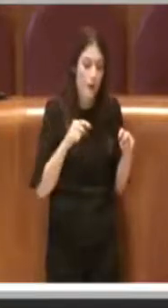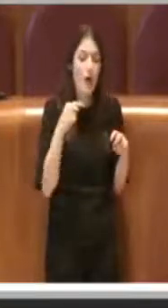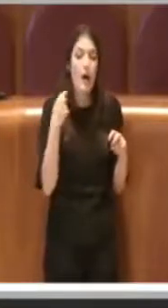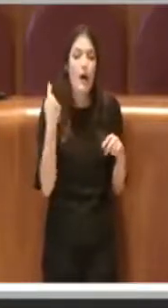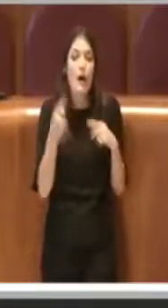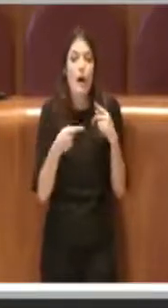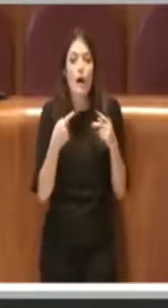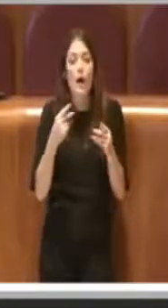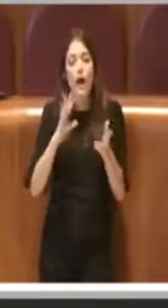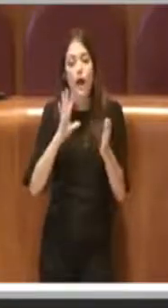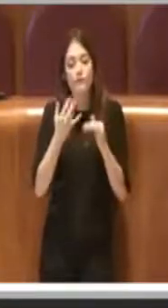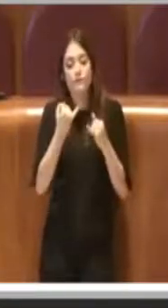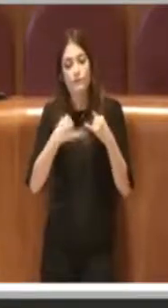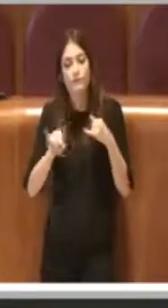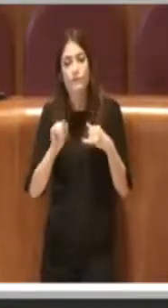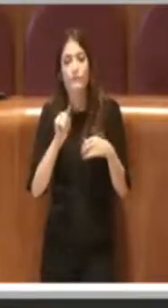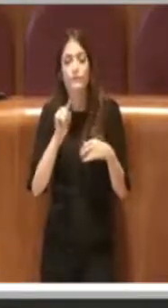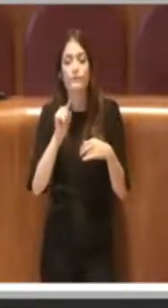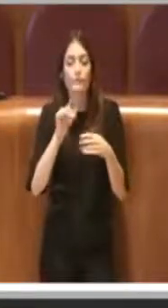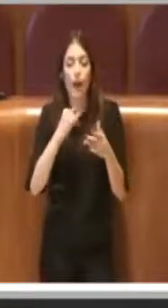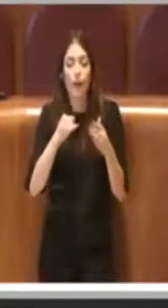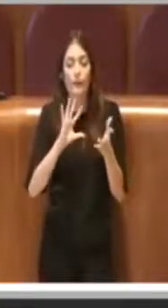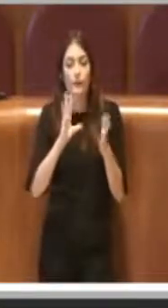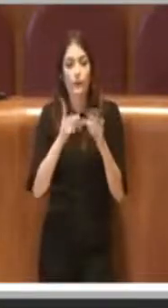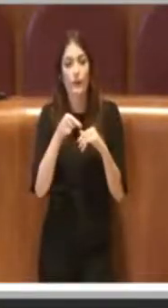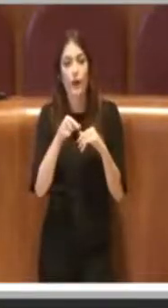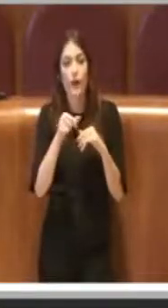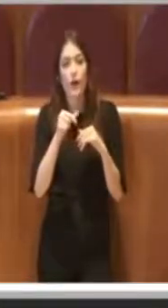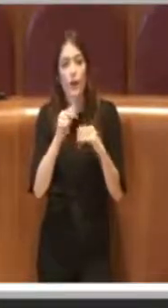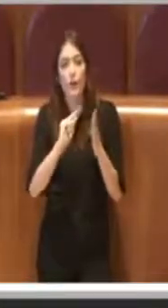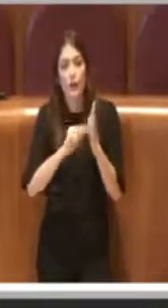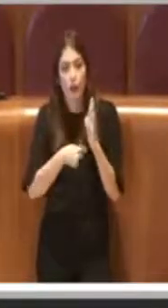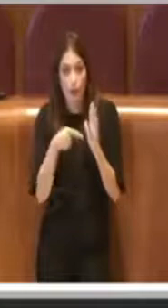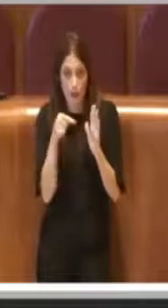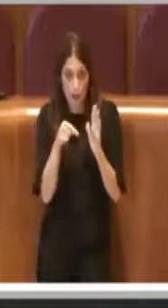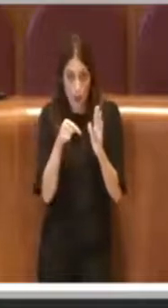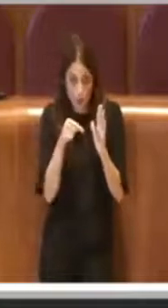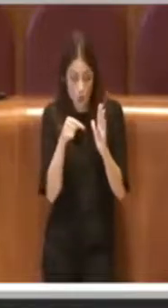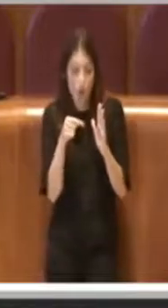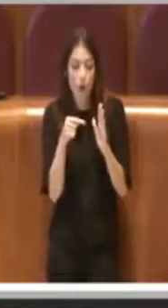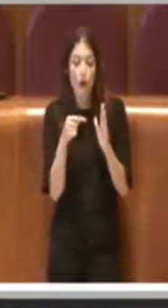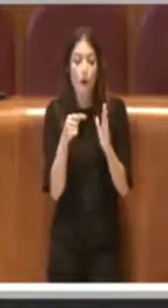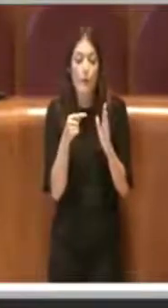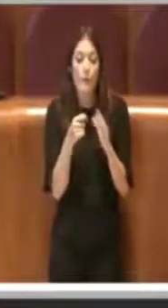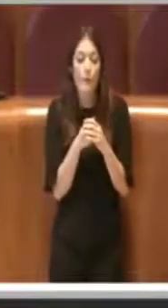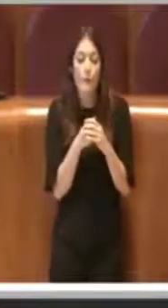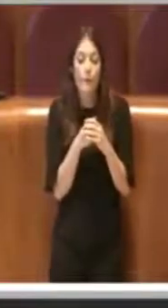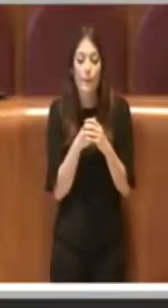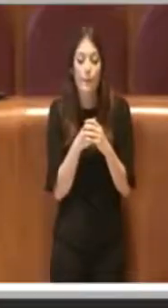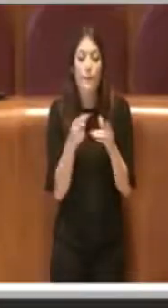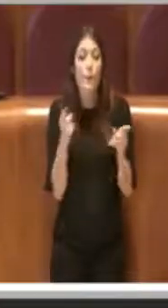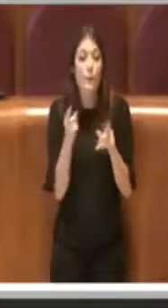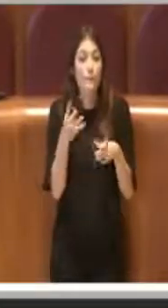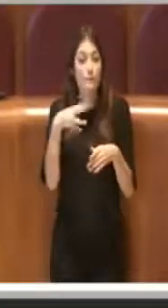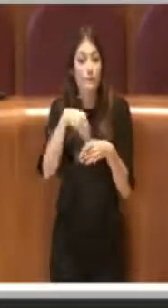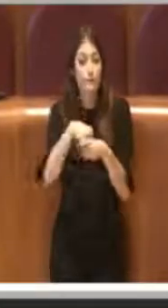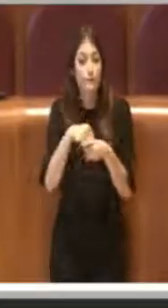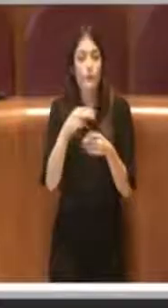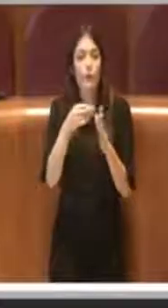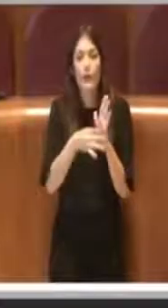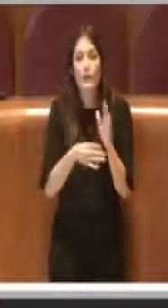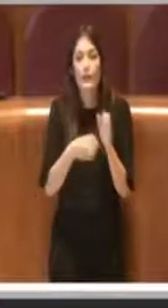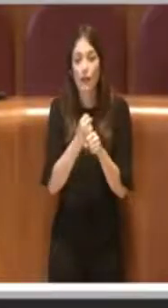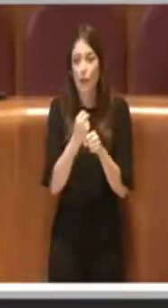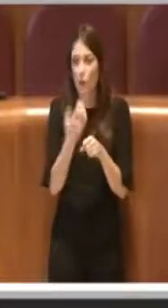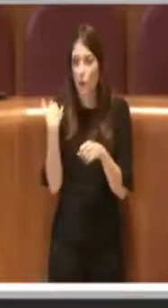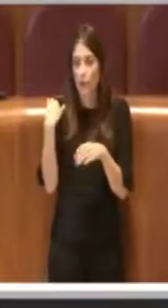un emendamento che io ho protocollato poi nel momento in cui è stata inserita la proposta all'ordine dei lavori a settembre,